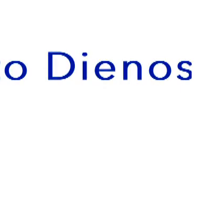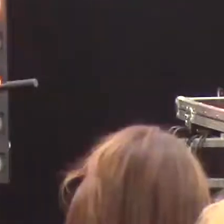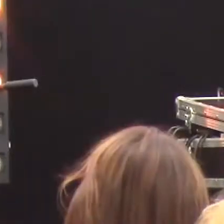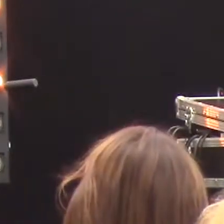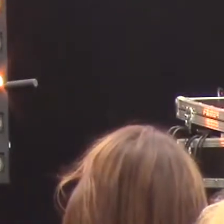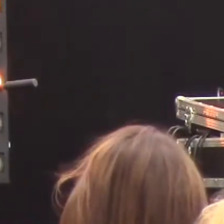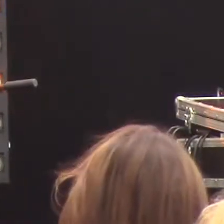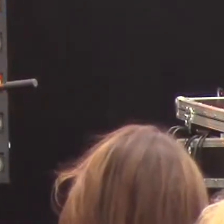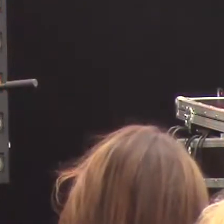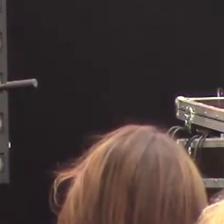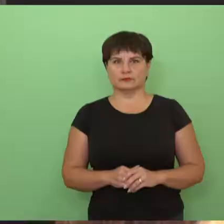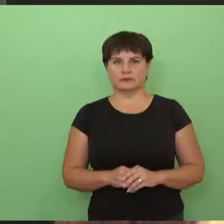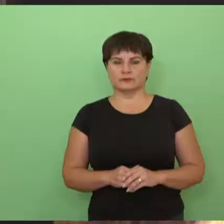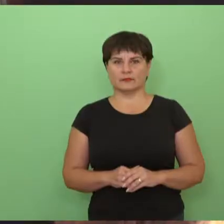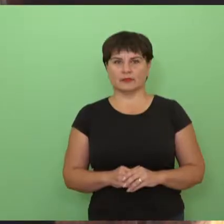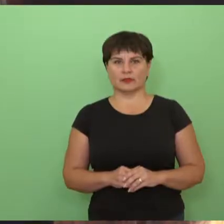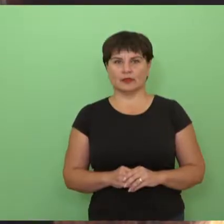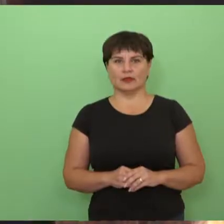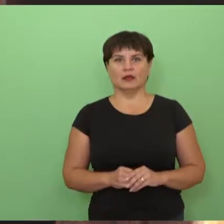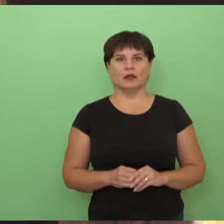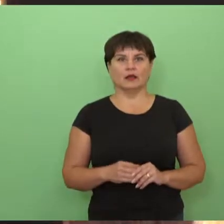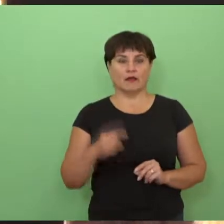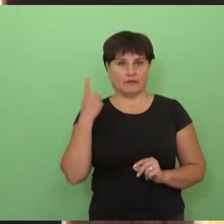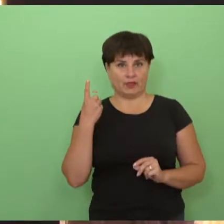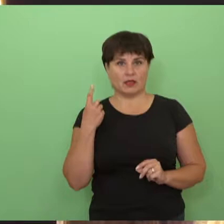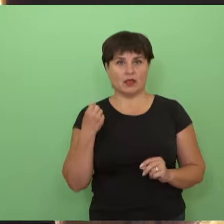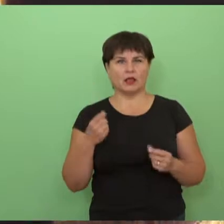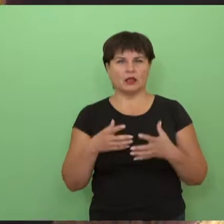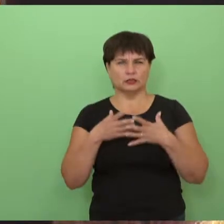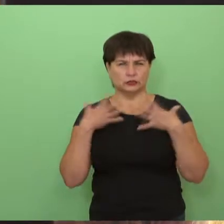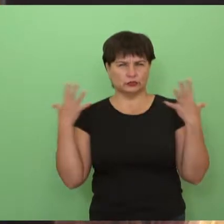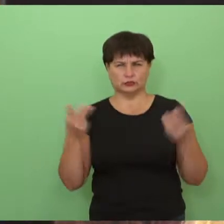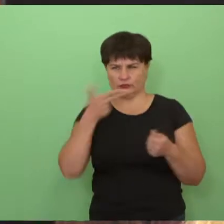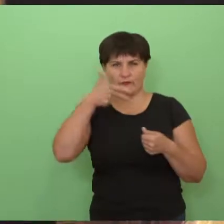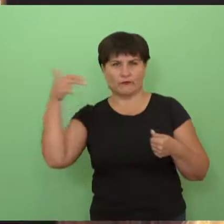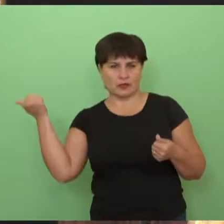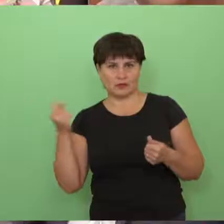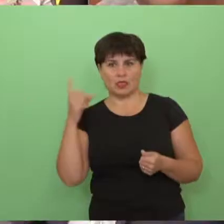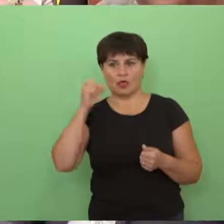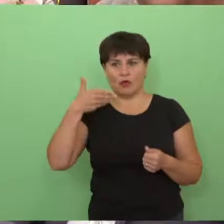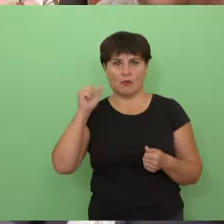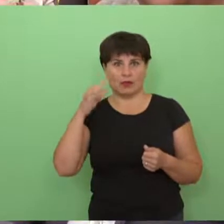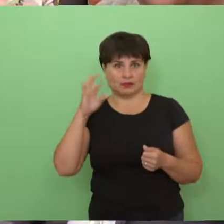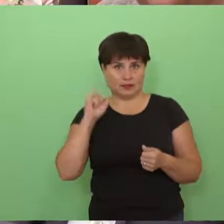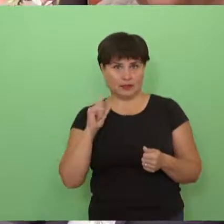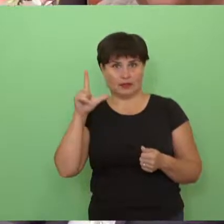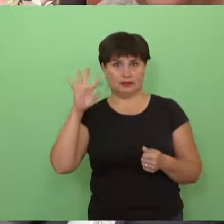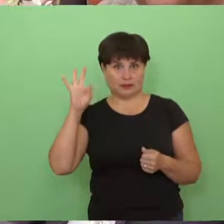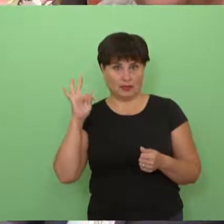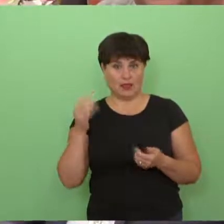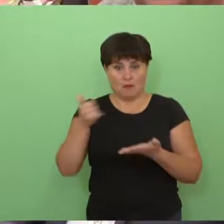Vienai didžiausiai pagardų gamintojo Lietuvoje bendrovai Daumantai LT-30. 1991